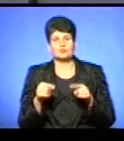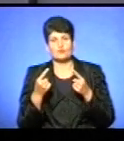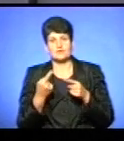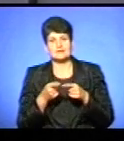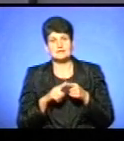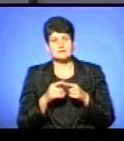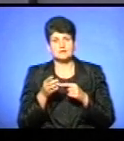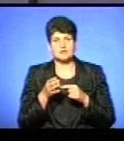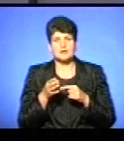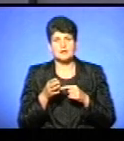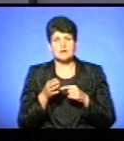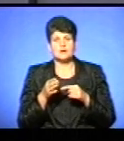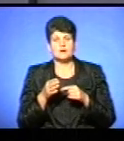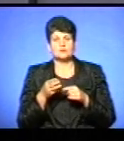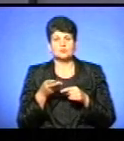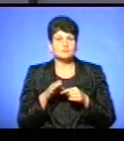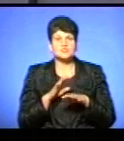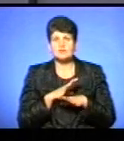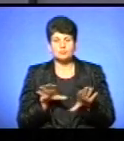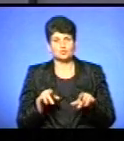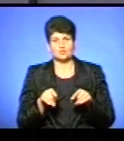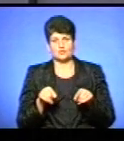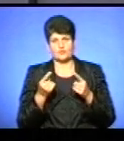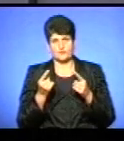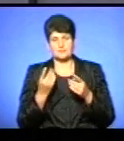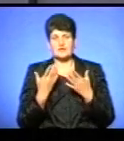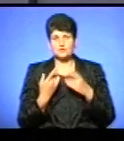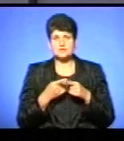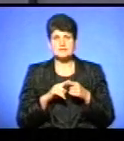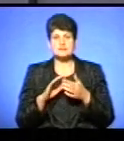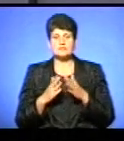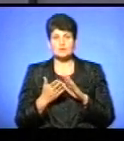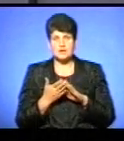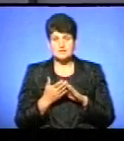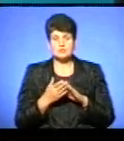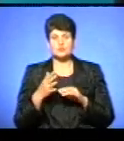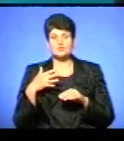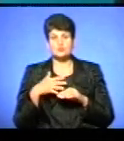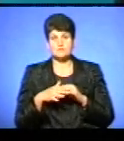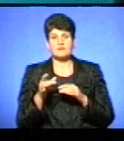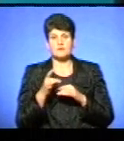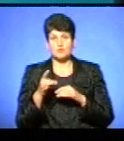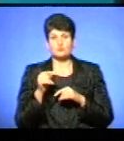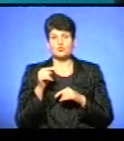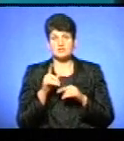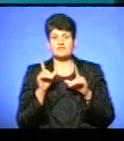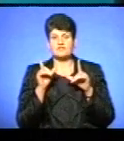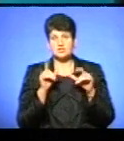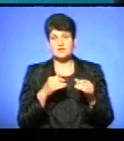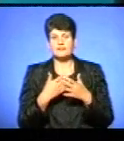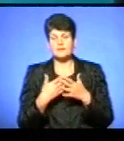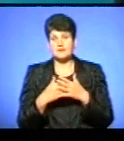одиниці інспекторів з паркування, чи не будуть створювати. Ну, власне, якщо така ситуація і хтось відреагує в районі, то в першу чергу тоді виїжджає, напевно,